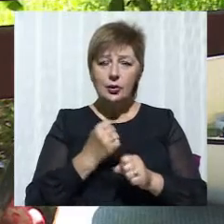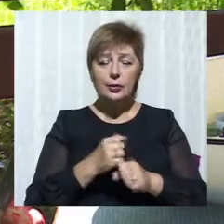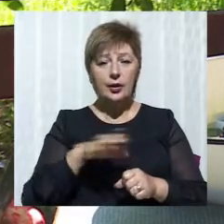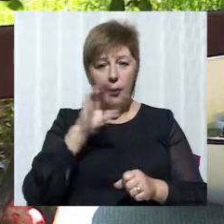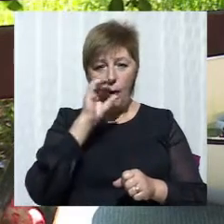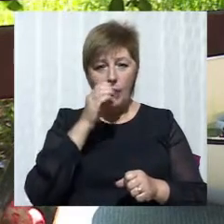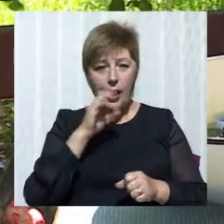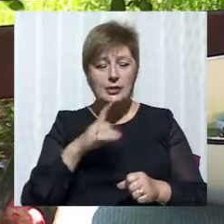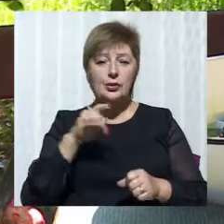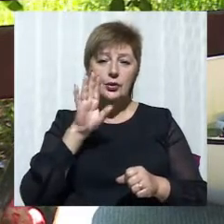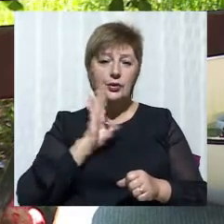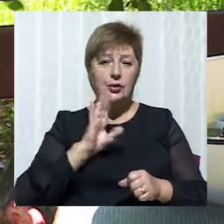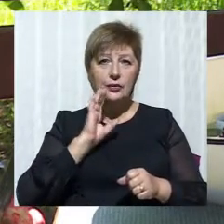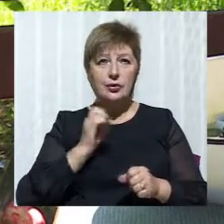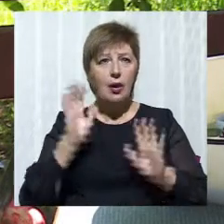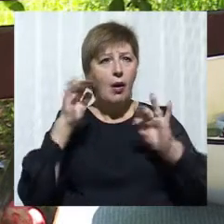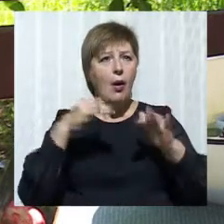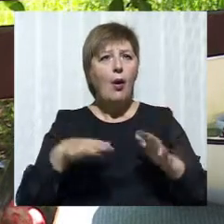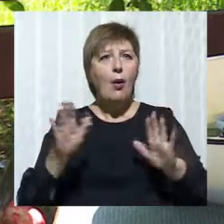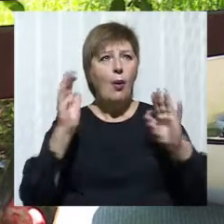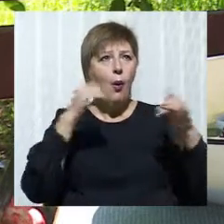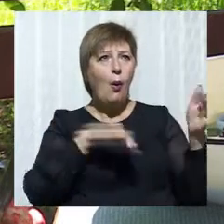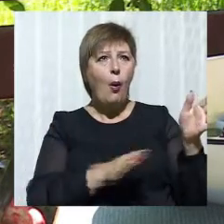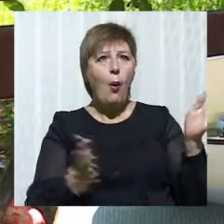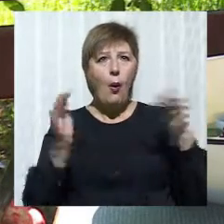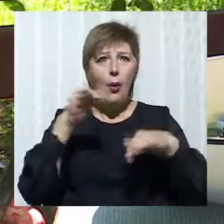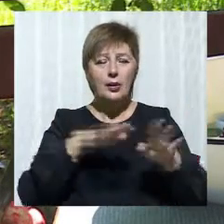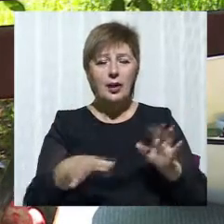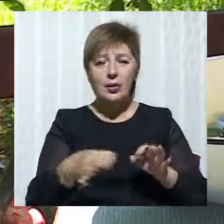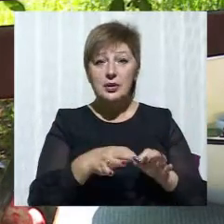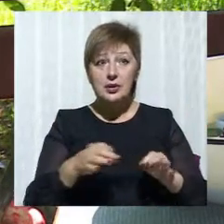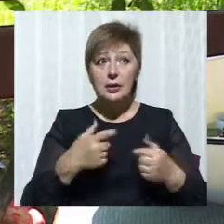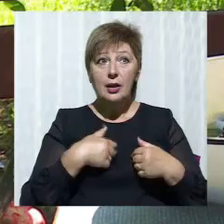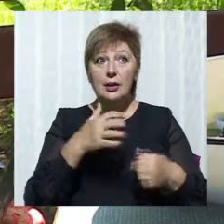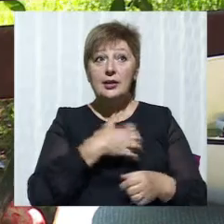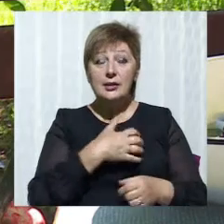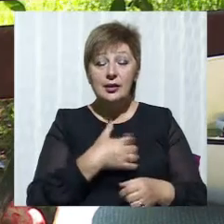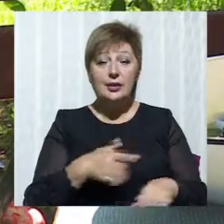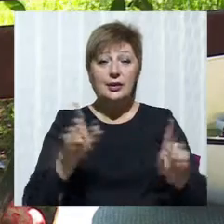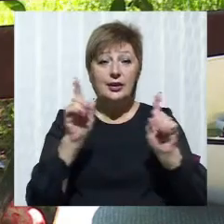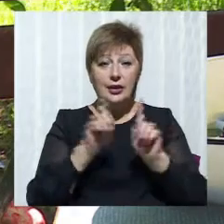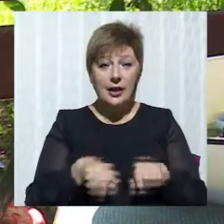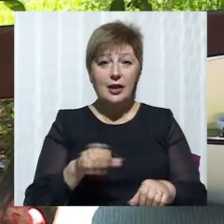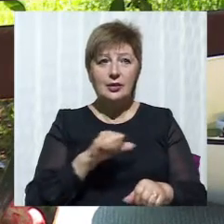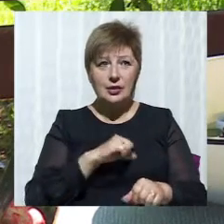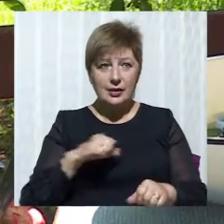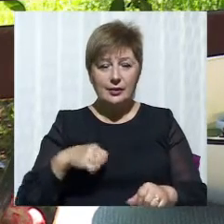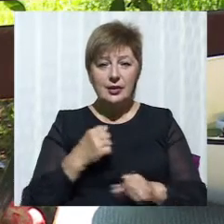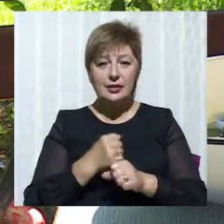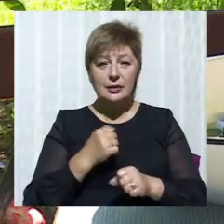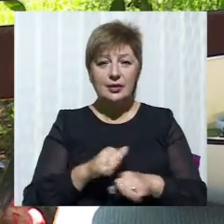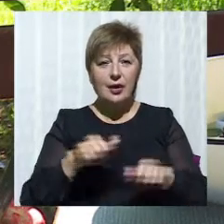Соняшники, гори, озера, краса. Раптом закрутіла зробити так само, тому що це зроблено з пробок, простих пробок.